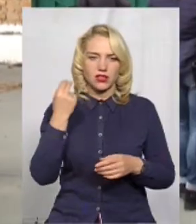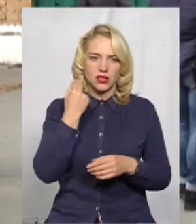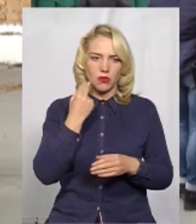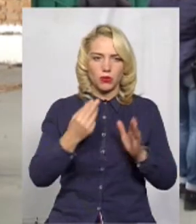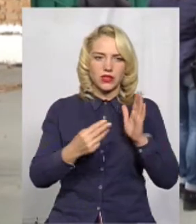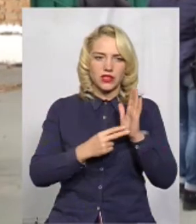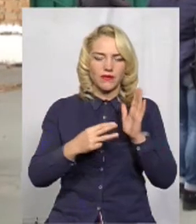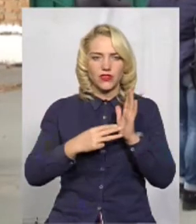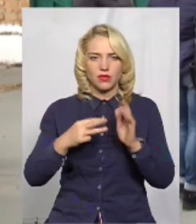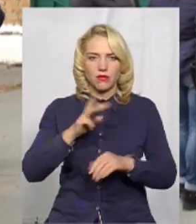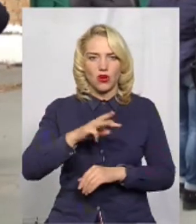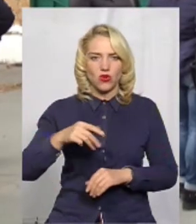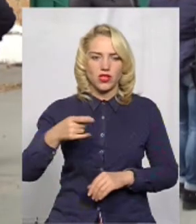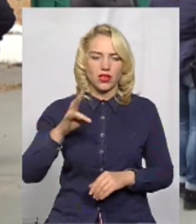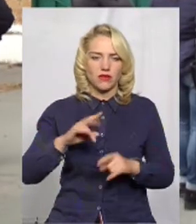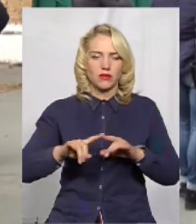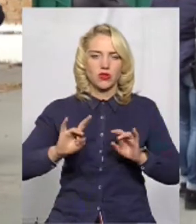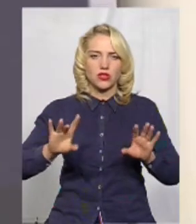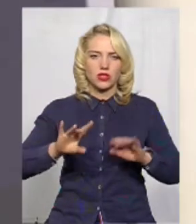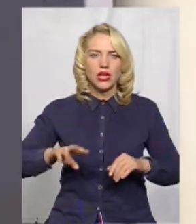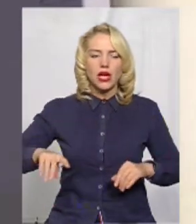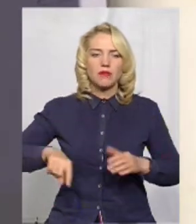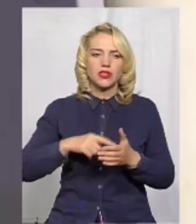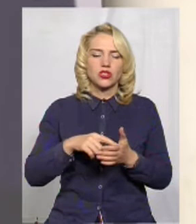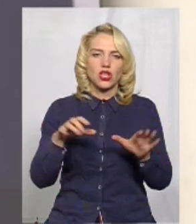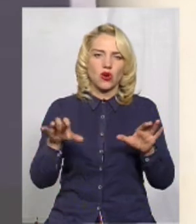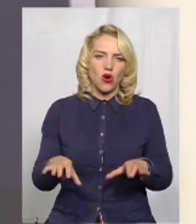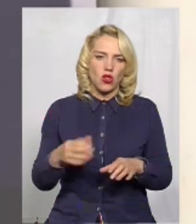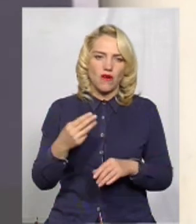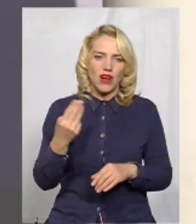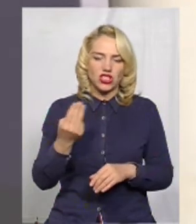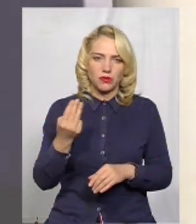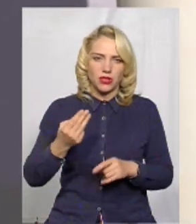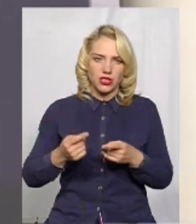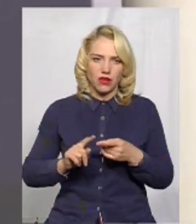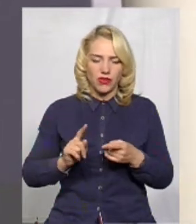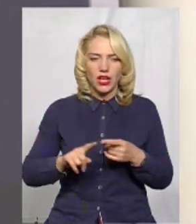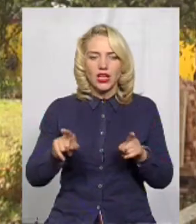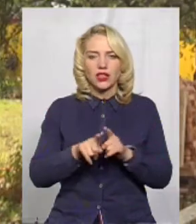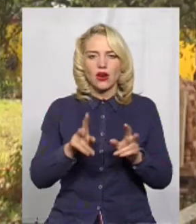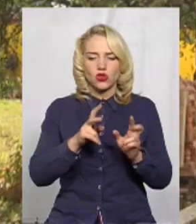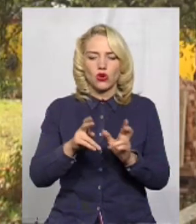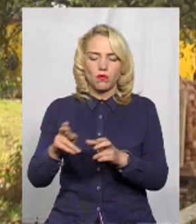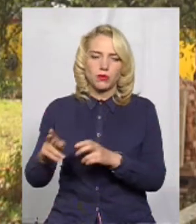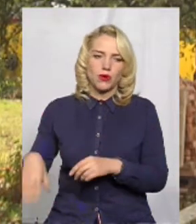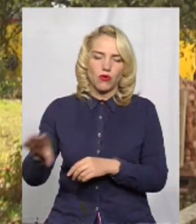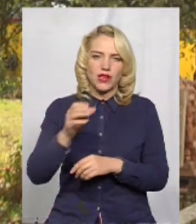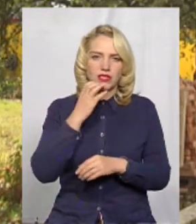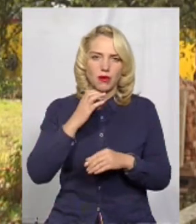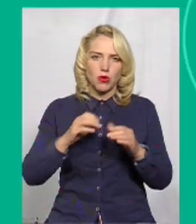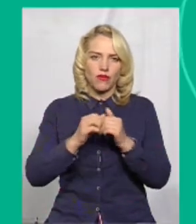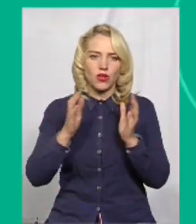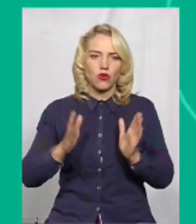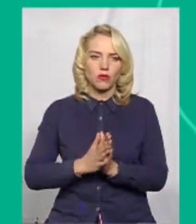гривень. Про це каже шепетівський міський голова Михайло Полудюк. Крім центральної котельні, держвиконавці опломбували увесь тепловий комплекс 18